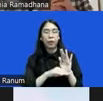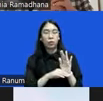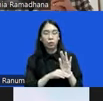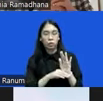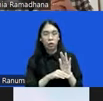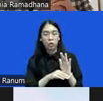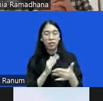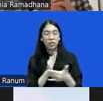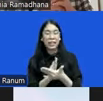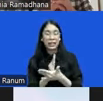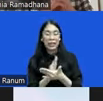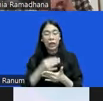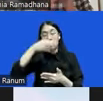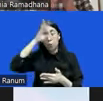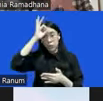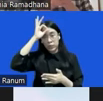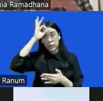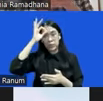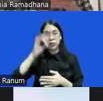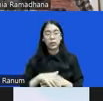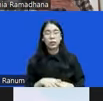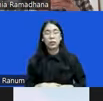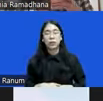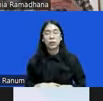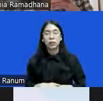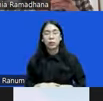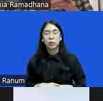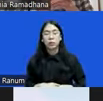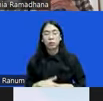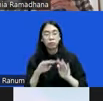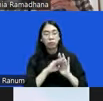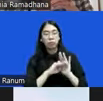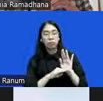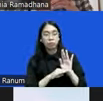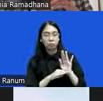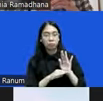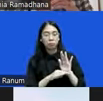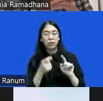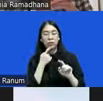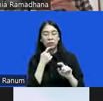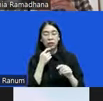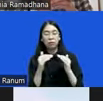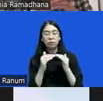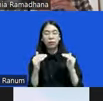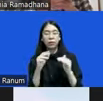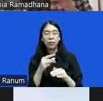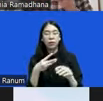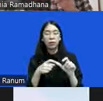kepolisian yang mengatur tentang restoratif justice, itu tidak